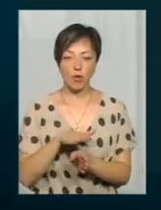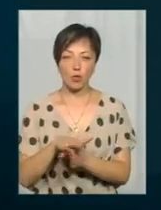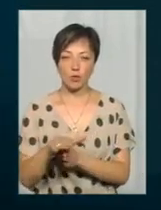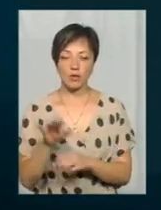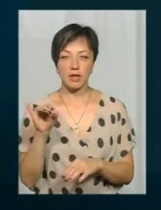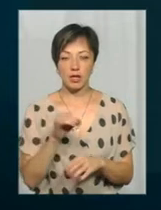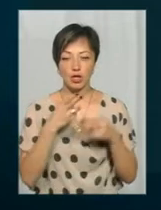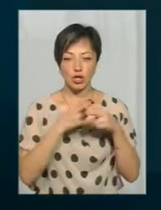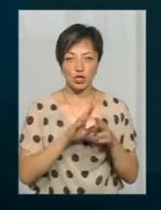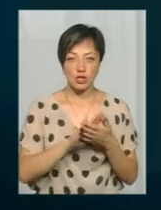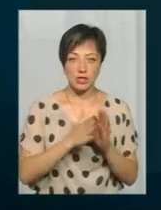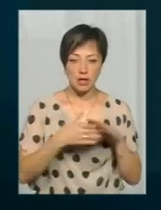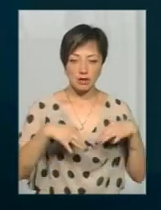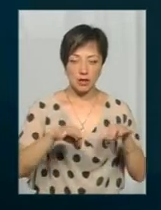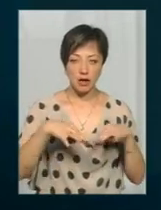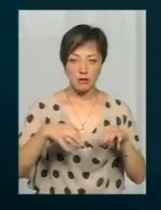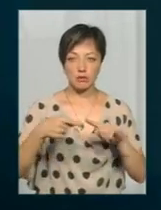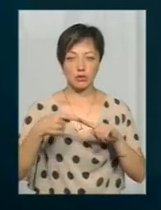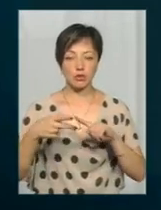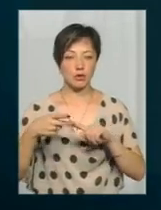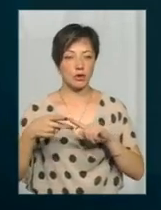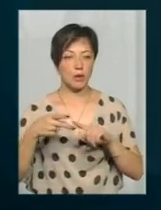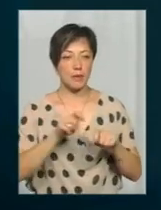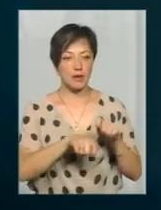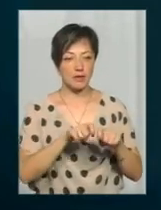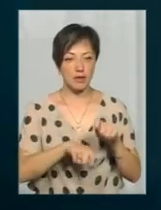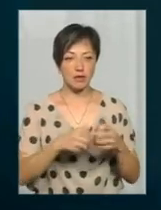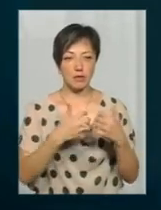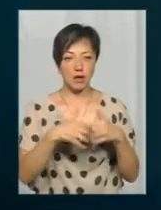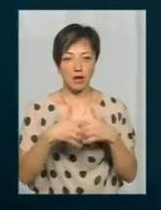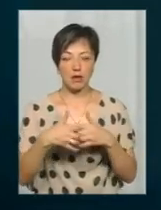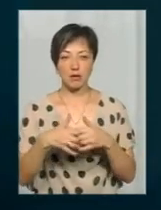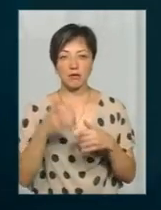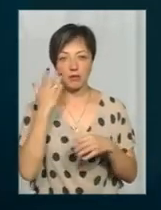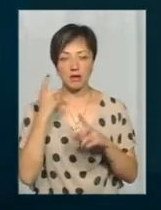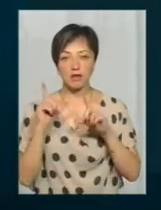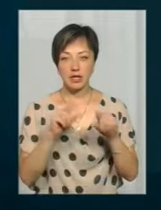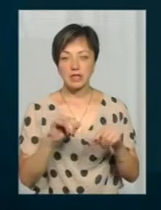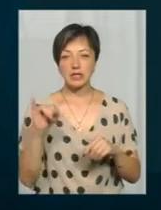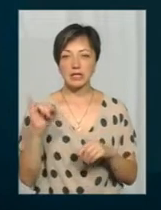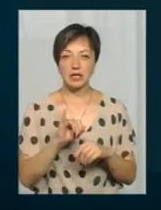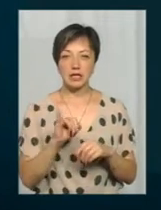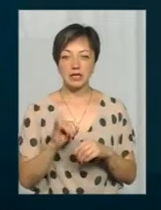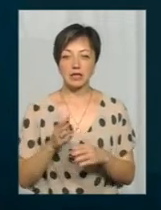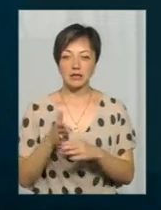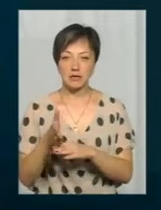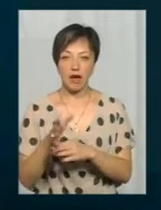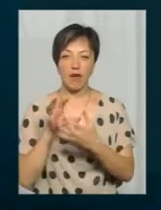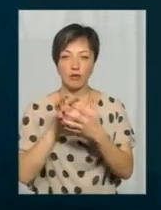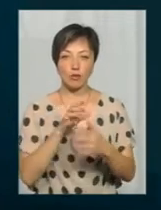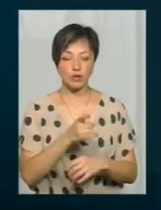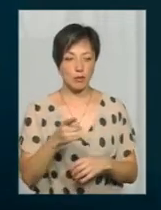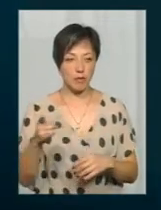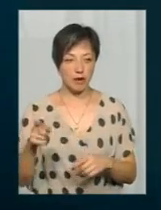Тобто і технічний стан транспортних засобів перевіряється механіками при візі на ліді і при заїзді в автобусний